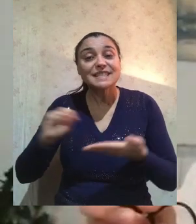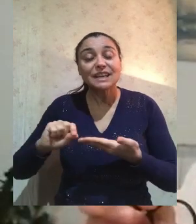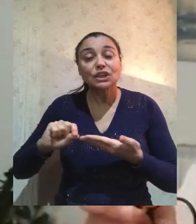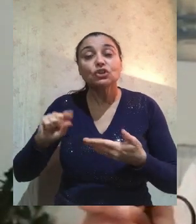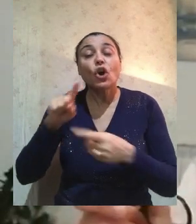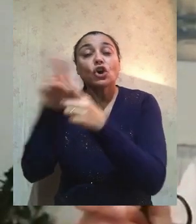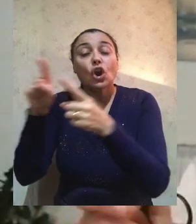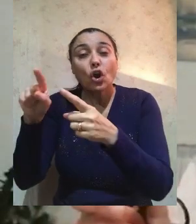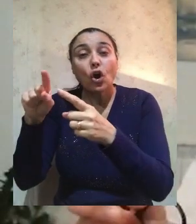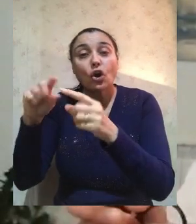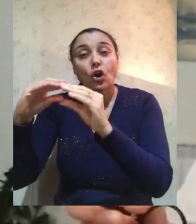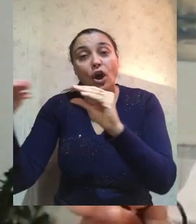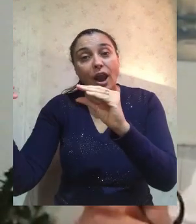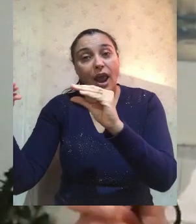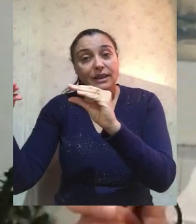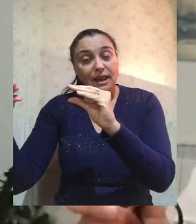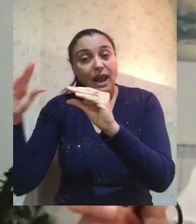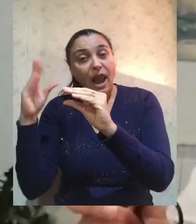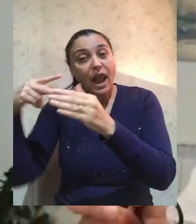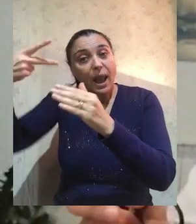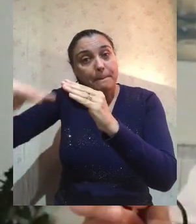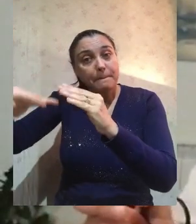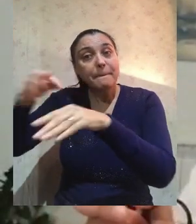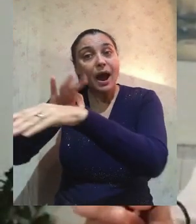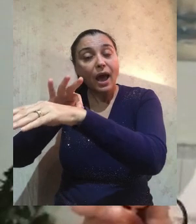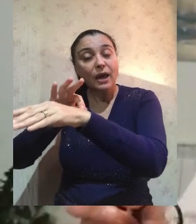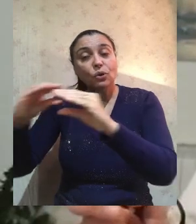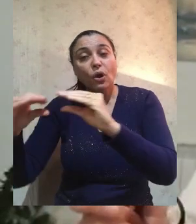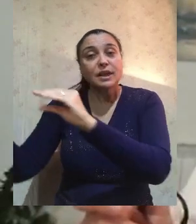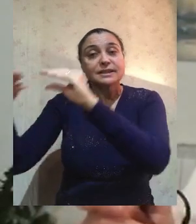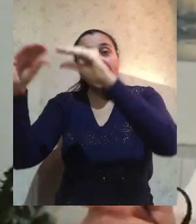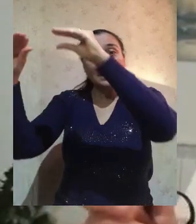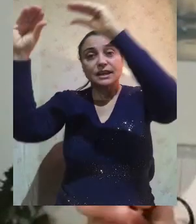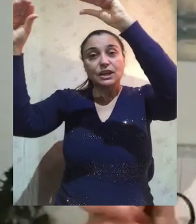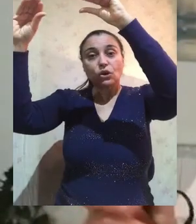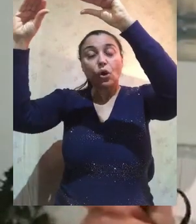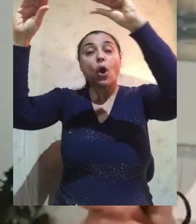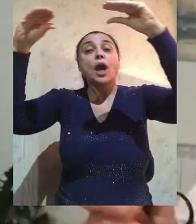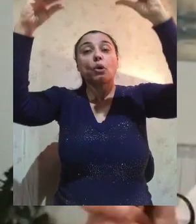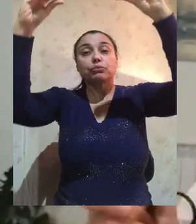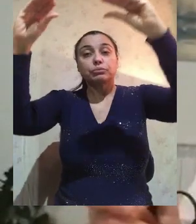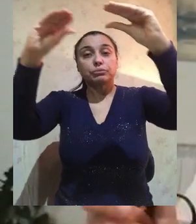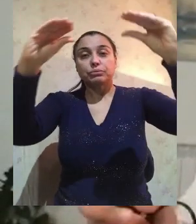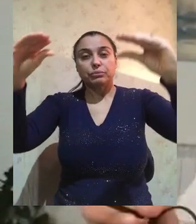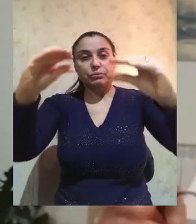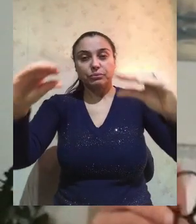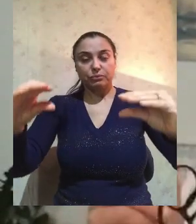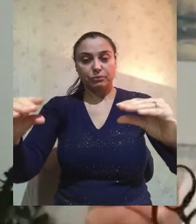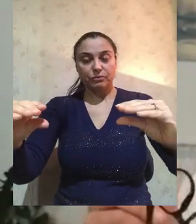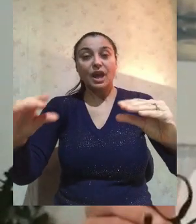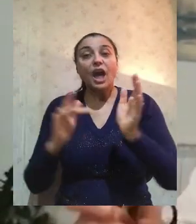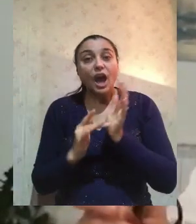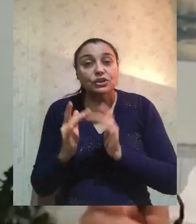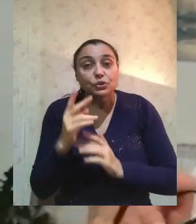e fatta un'apertura tra le telugole, lo calarono giù con il suo lettuccio in mezzo alla gente davanti